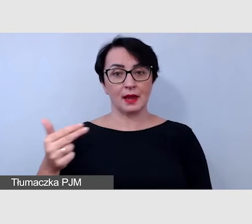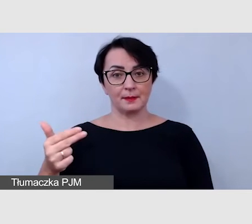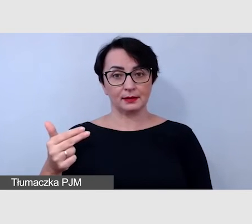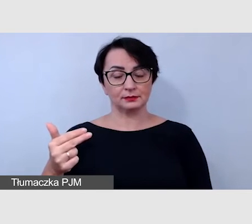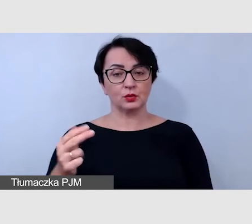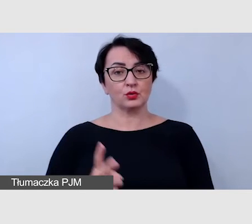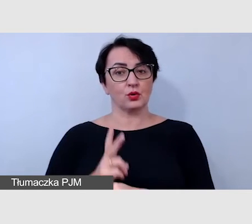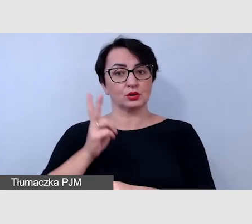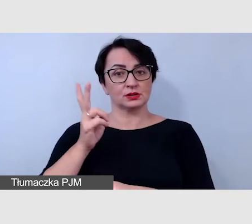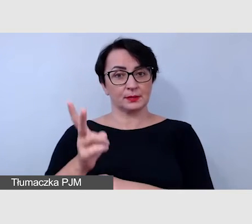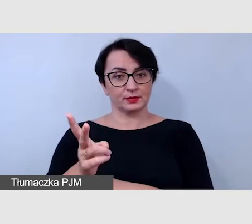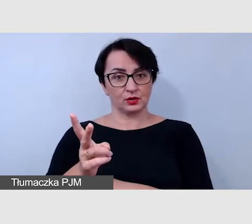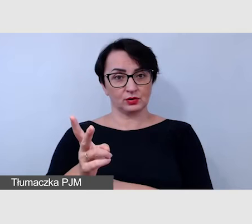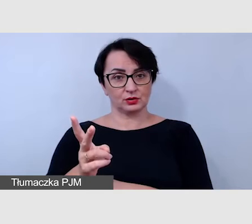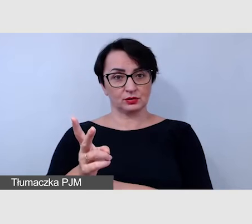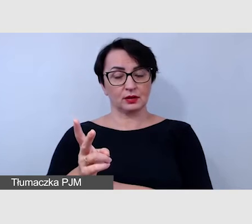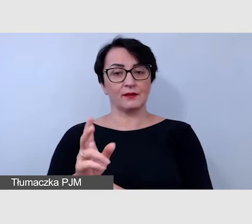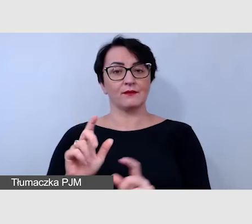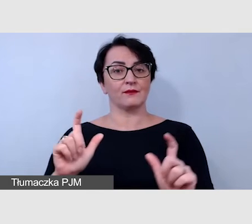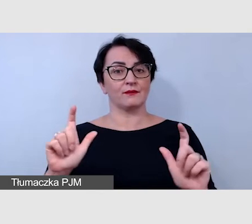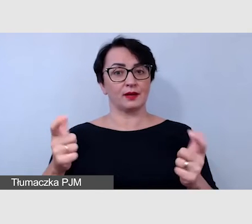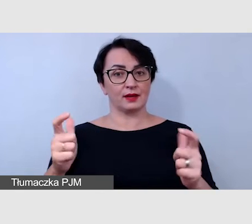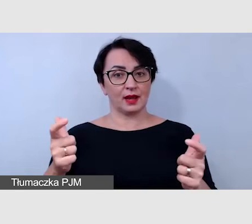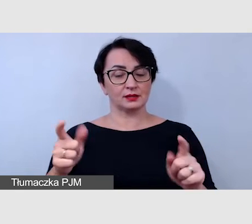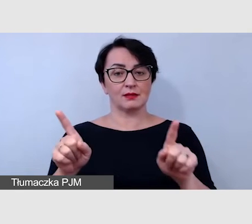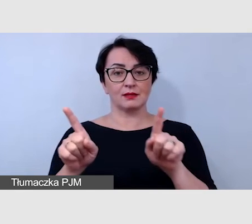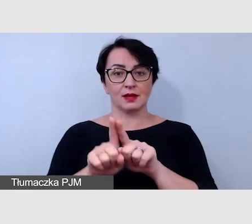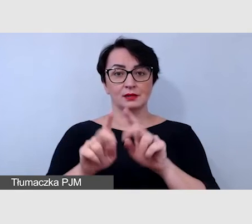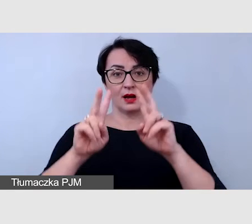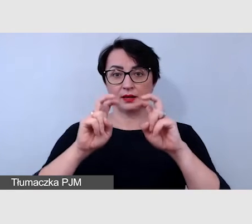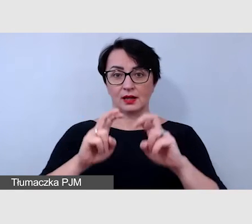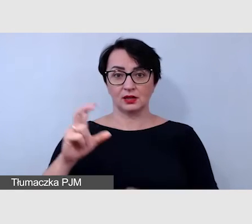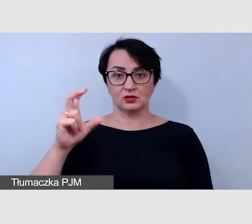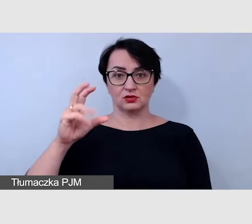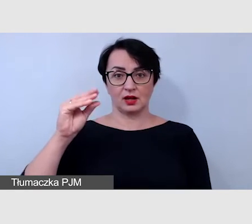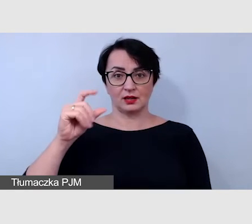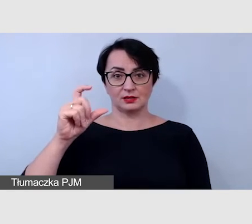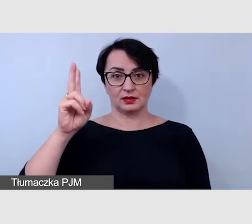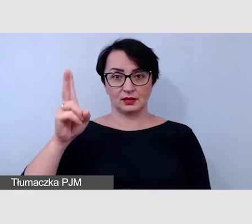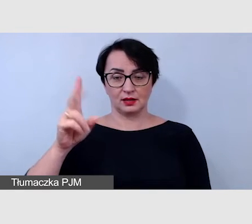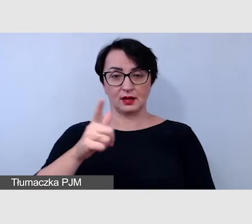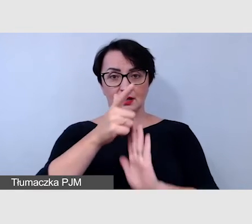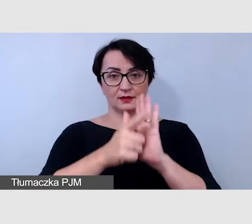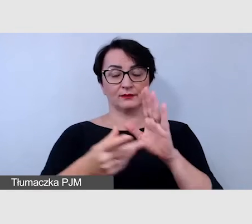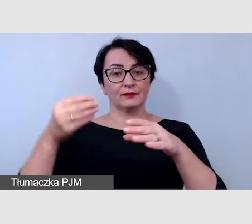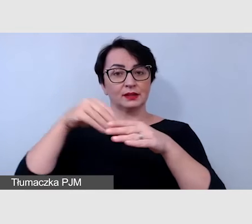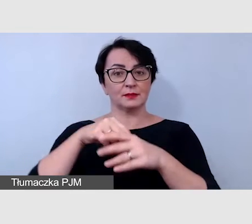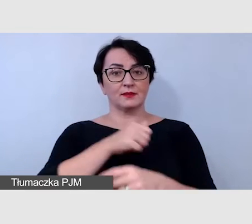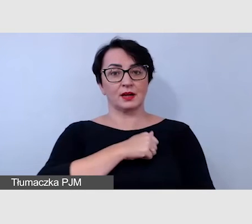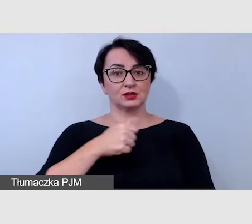dostępności wydarzeń i analizy checklist w ramach Warszawskiej Akademii